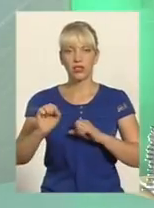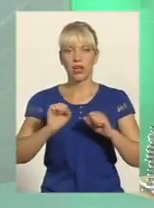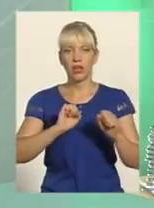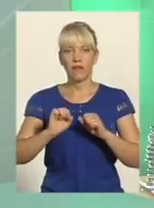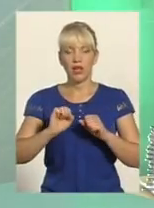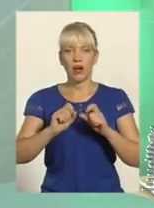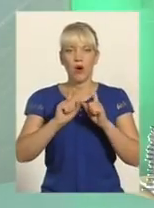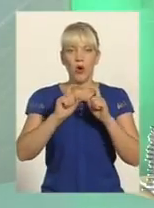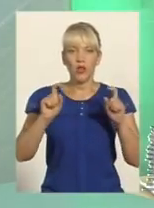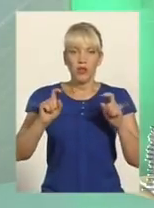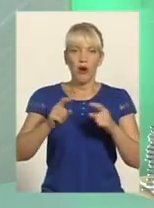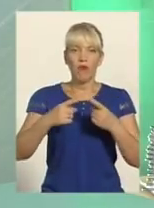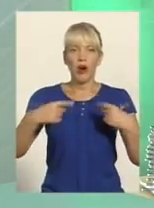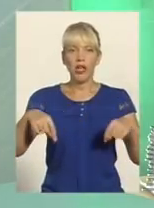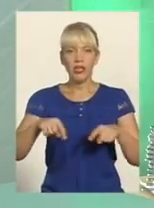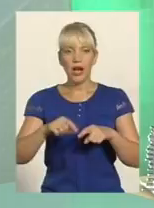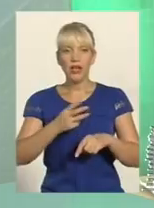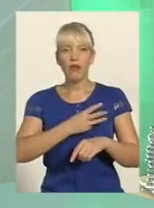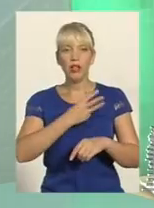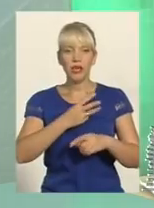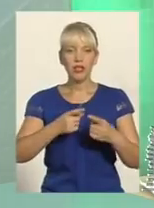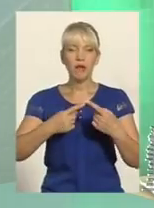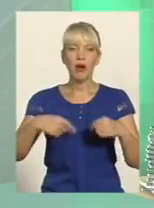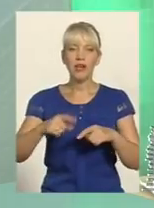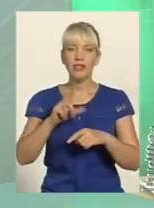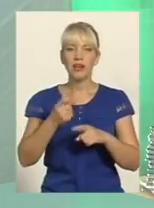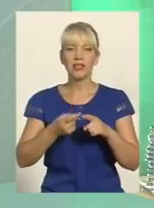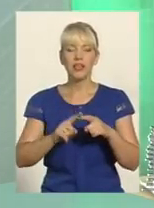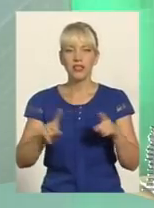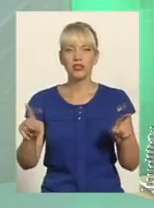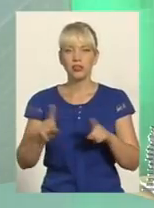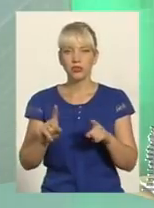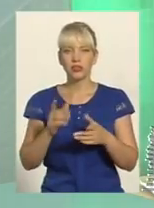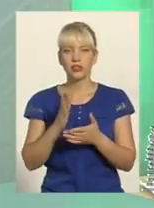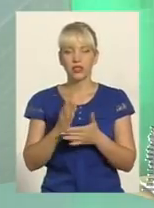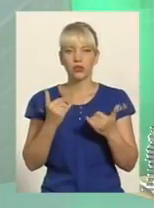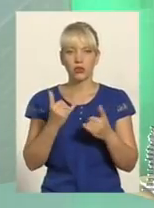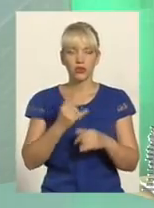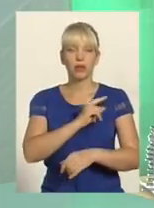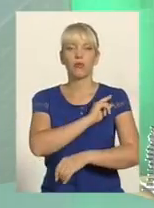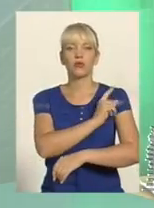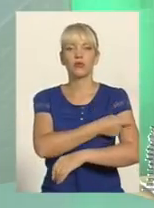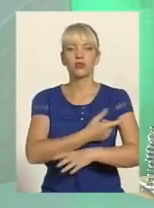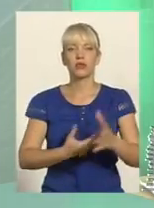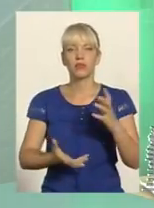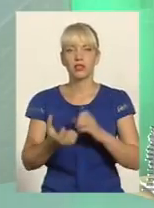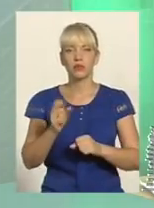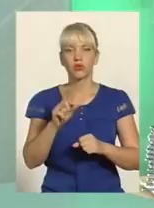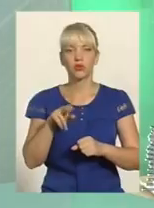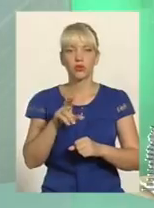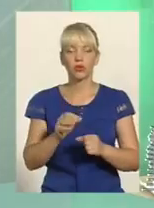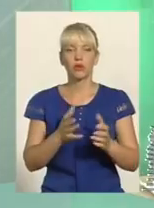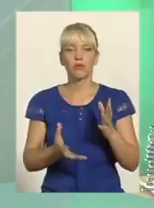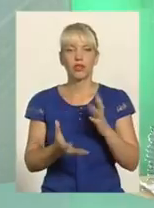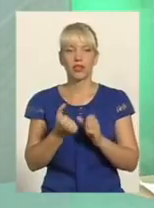організацій, волонтерським організаціям за те, що сьогодні є надзвичайно потужна підтримка щодо охорони громадського порядку і виконання